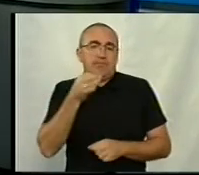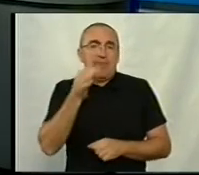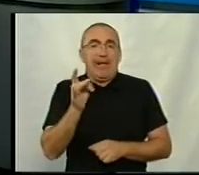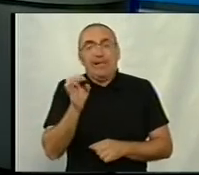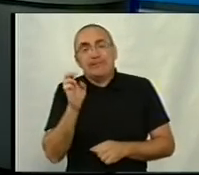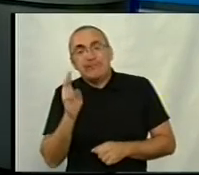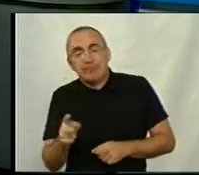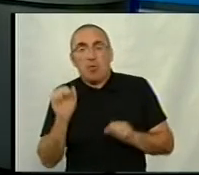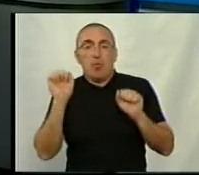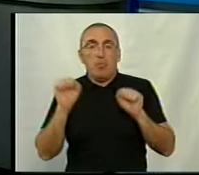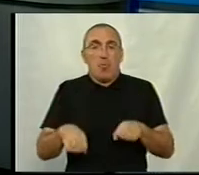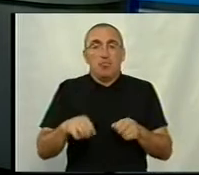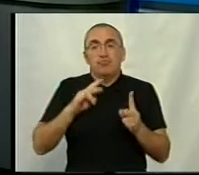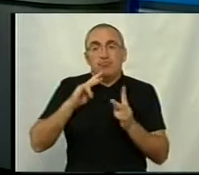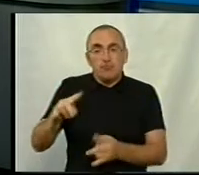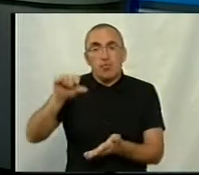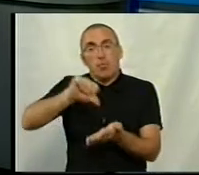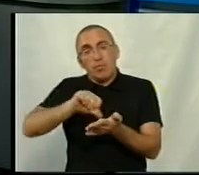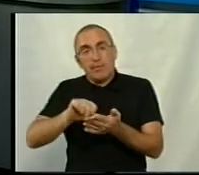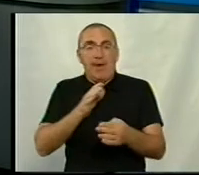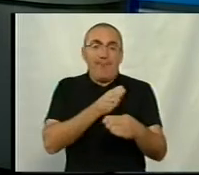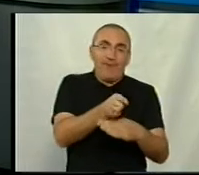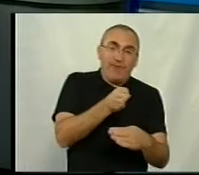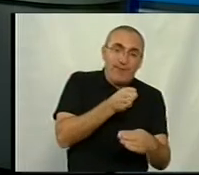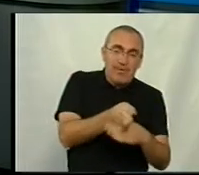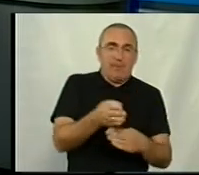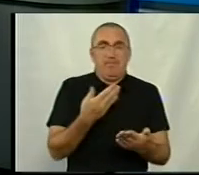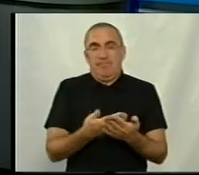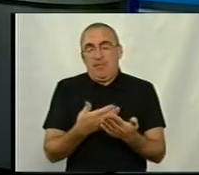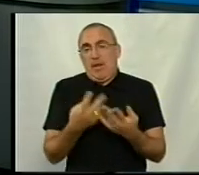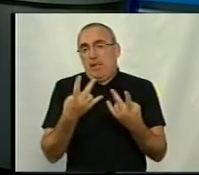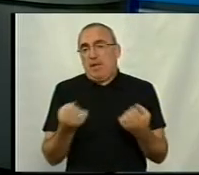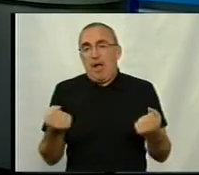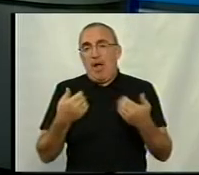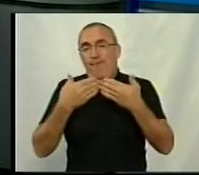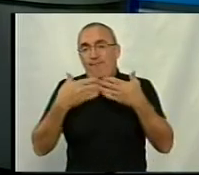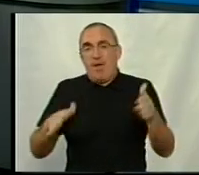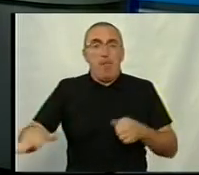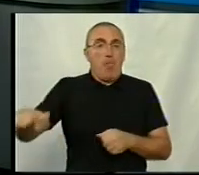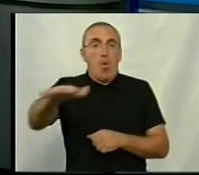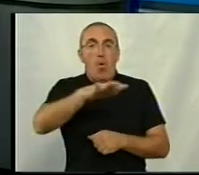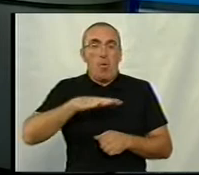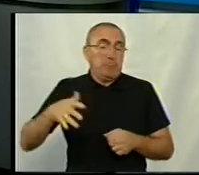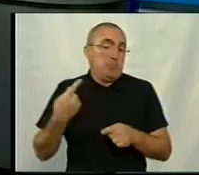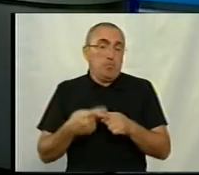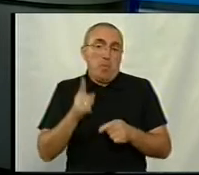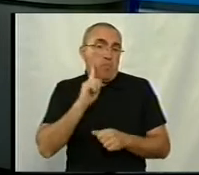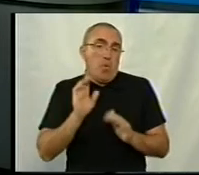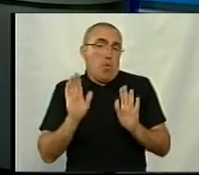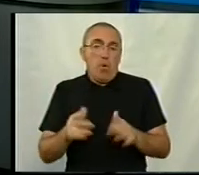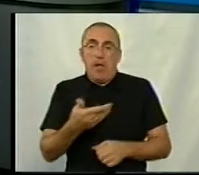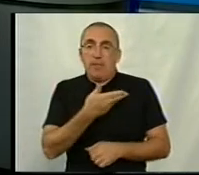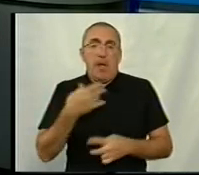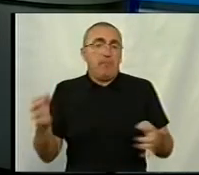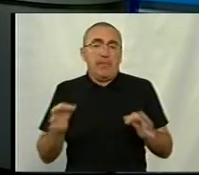ризиків, на які можуть наражатися як учасники, так і відвідувачі, особливо на відкритій площадці, тут поки що нам